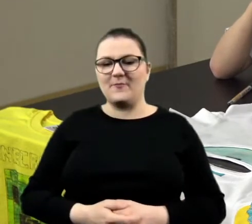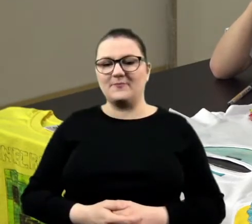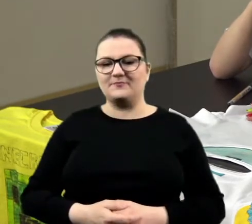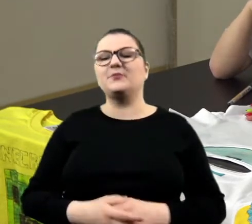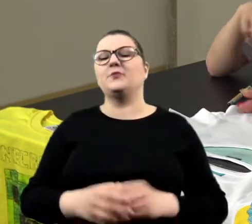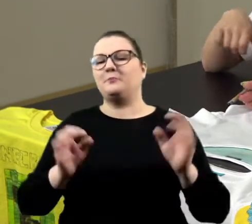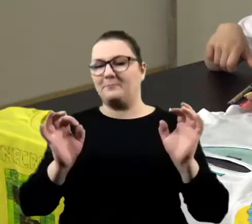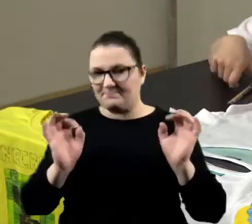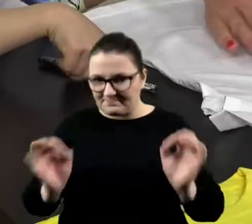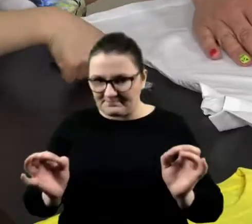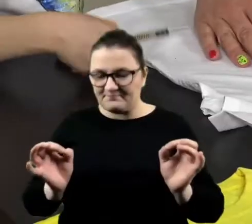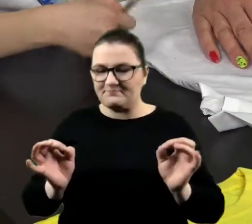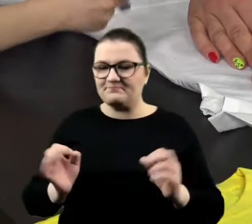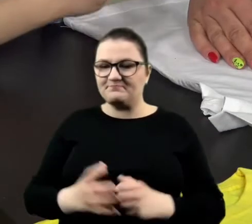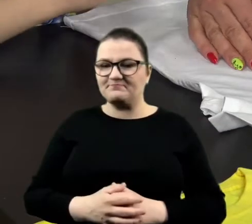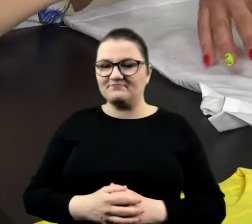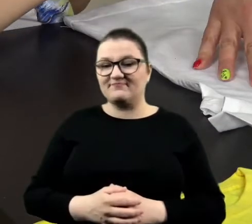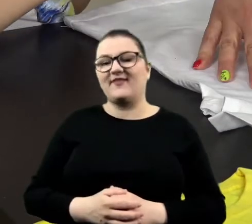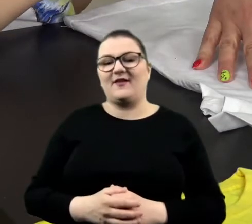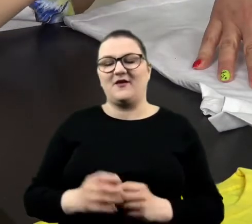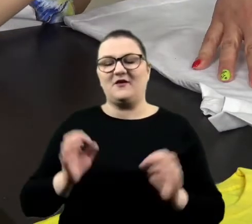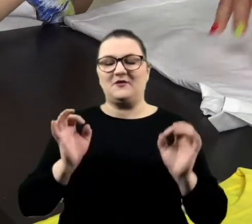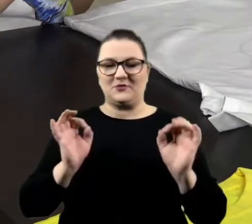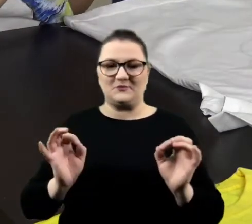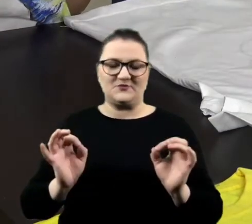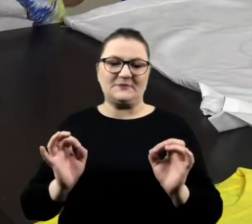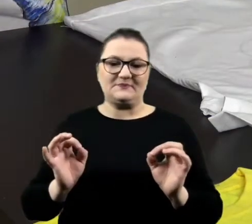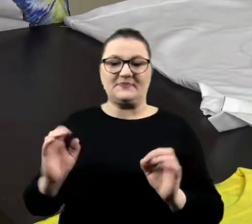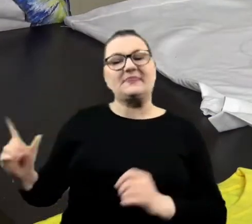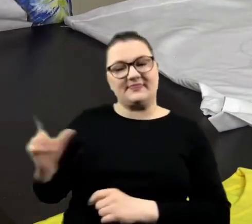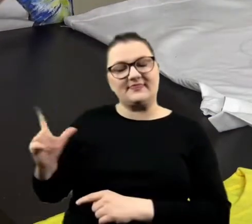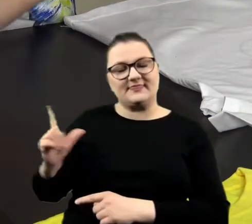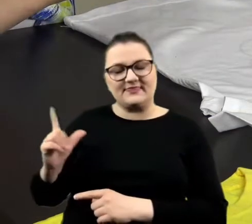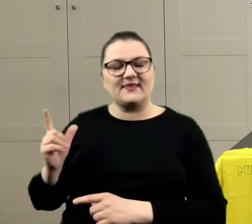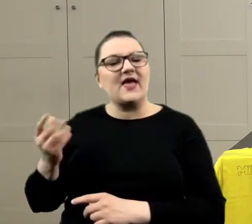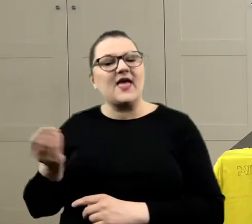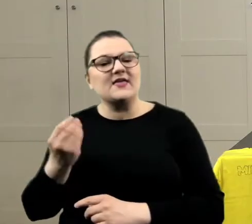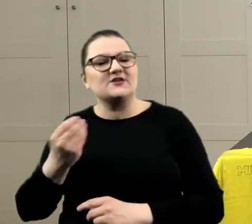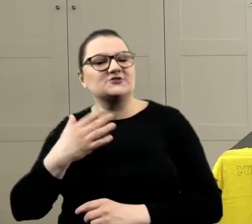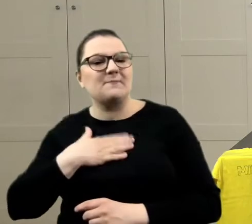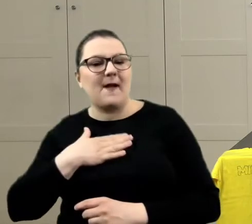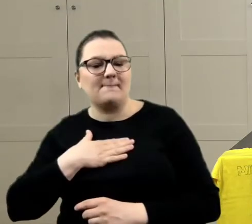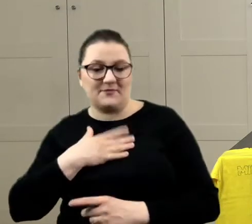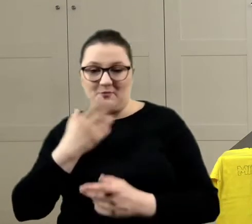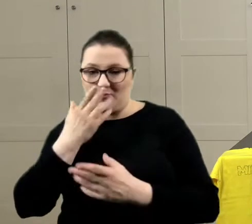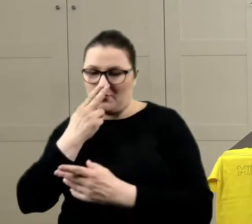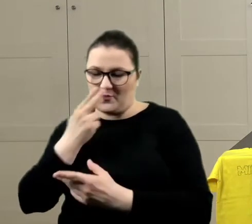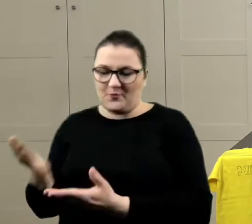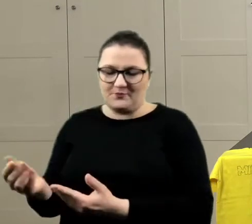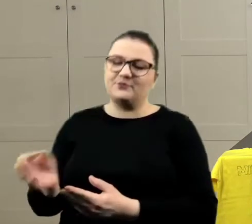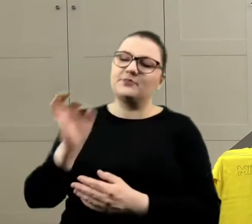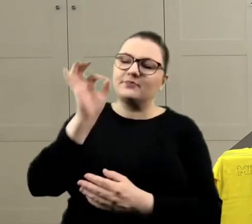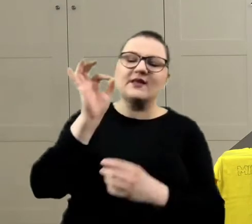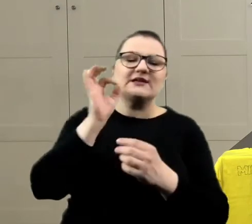Okej. No dobrze. My z Helenką jeszcze mamy tutaj, słuchajcie, pokaż mi tylko, to jest taki